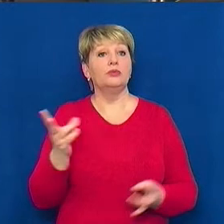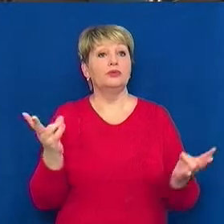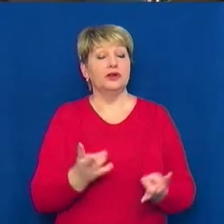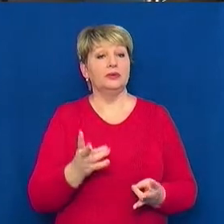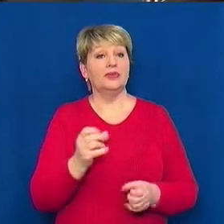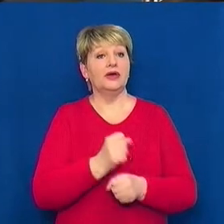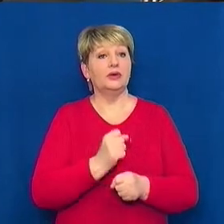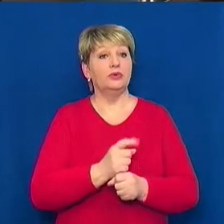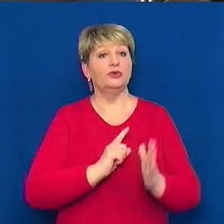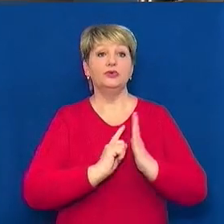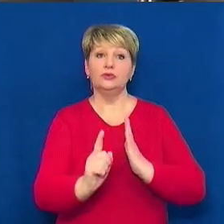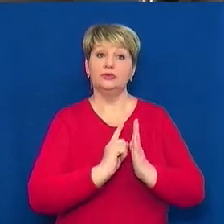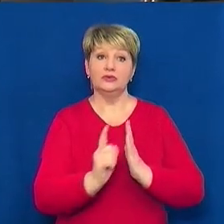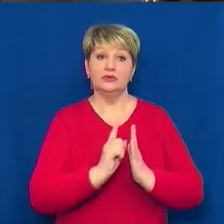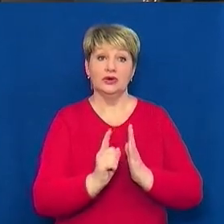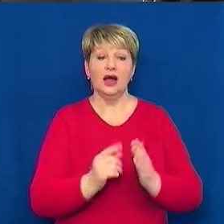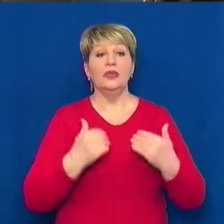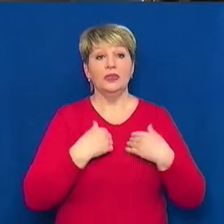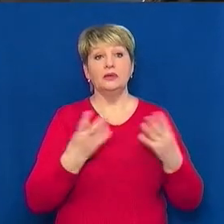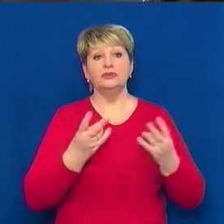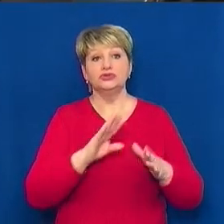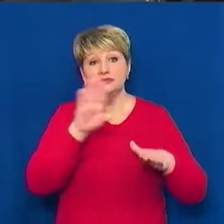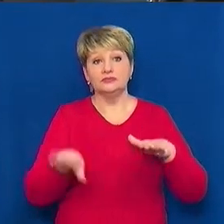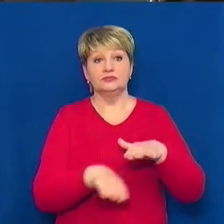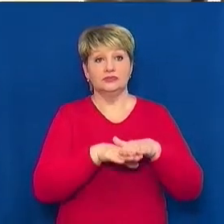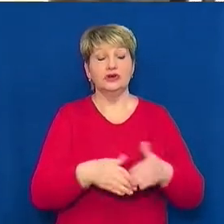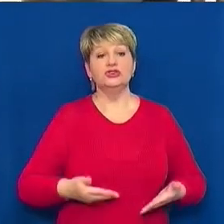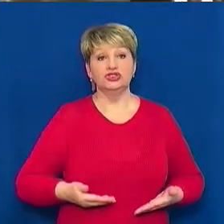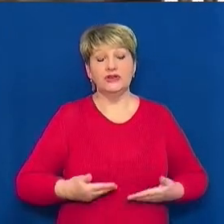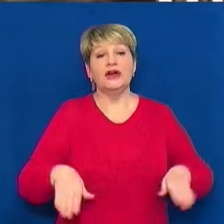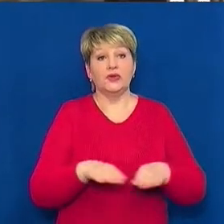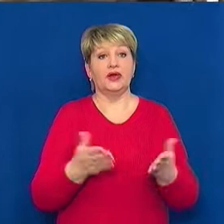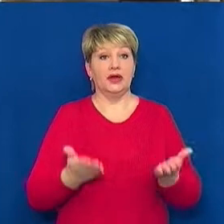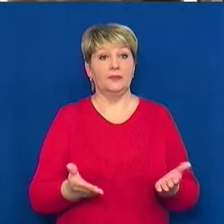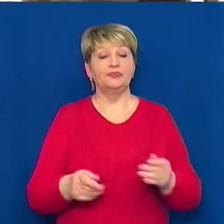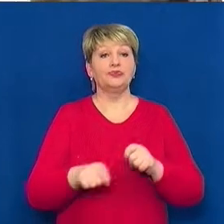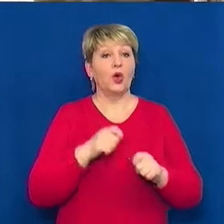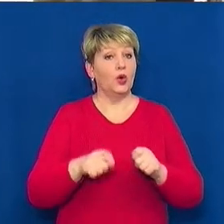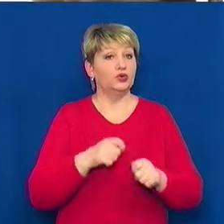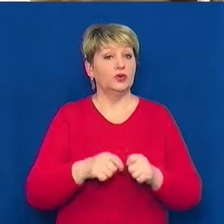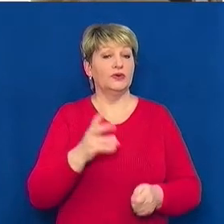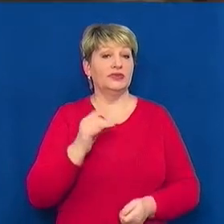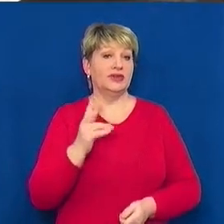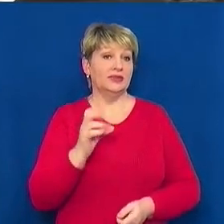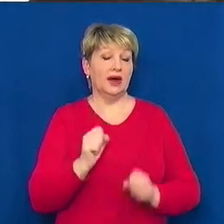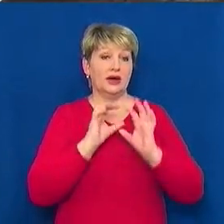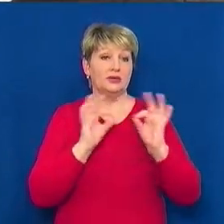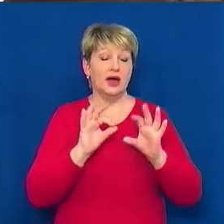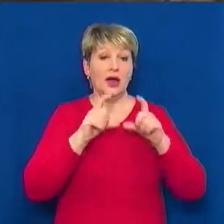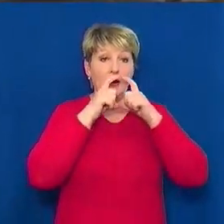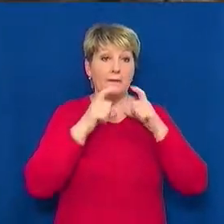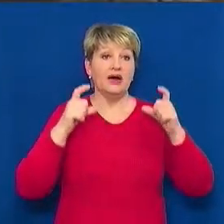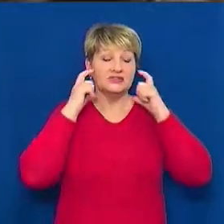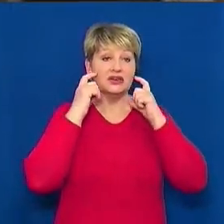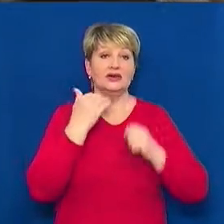таксі не робить. Ну, треба нам підстраїватися, тому що життя таке. Кондукторка Ніна Вухань розповідає, масками її та